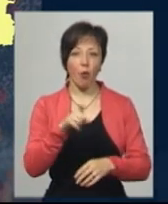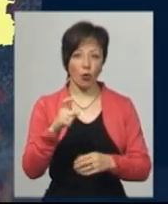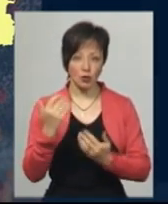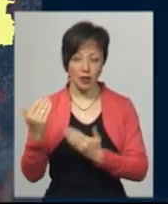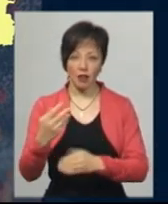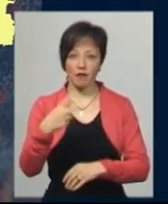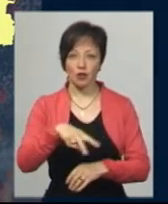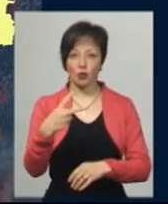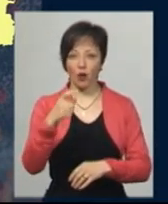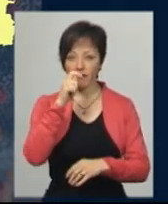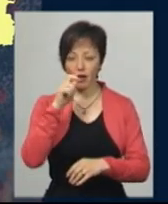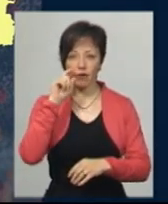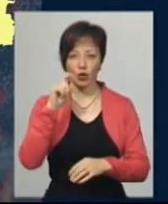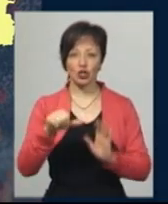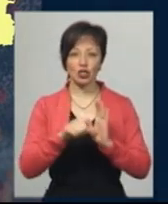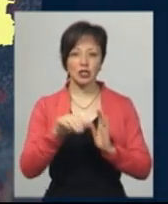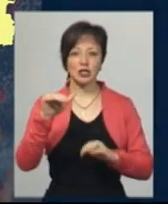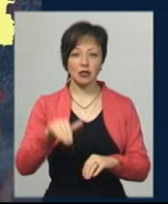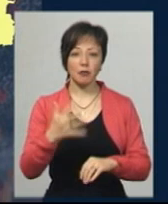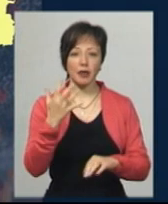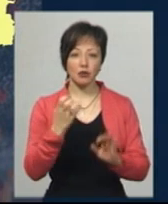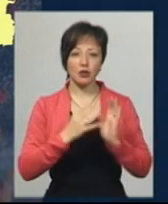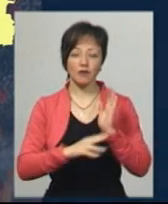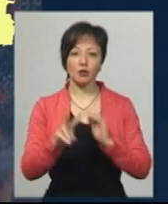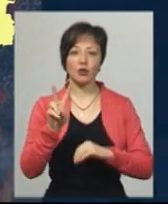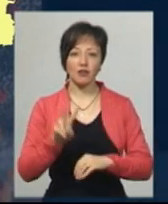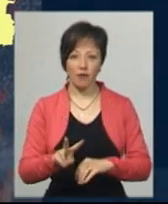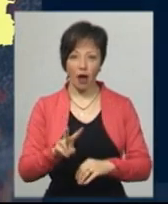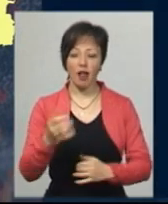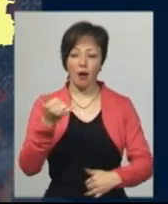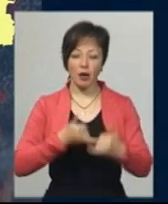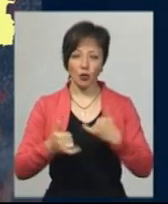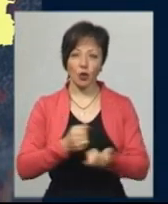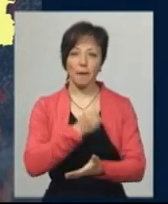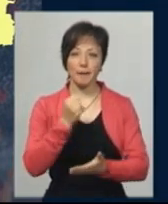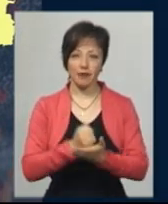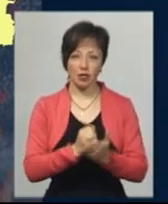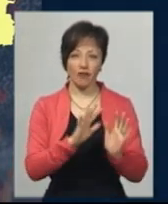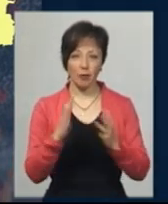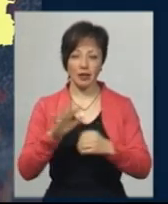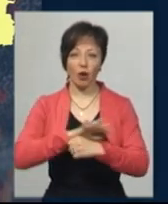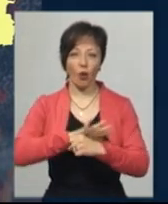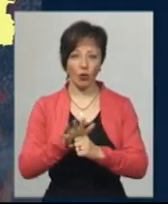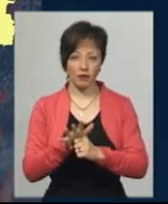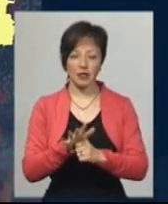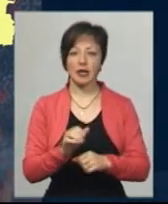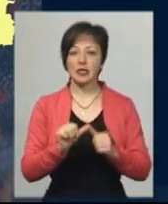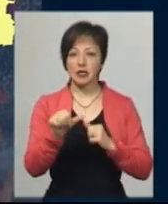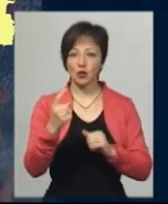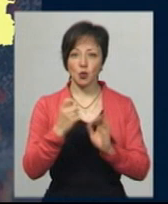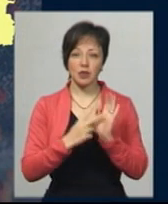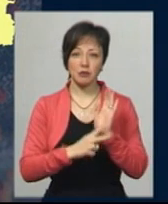22 квітня в Україні 6592 лабораторно підтверджених випадків COVID-19. З них